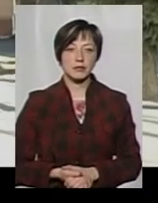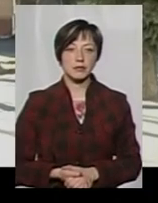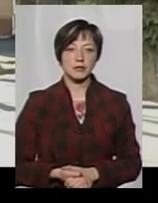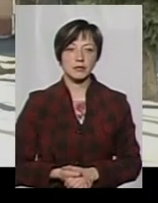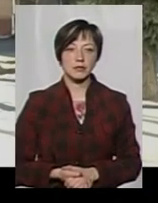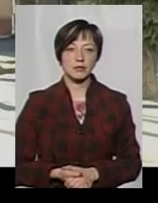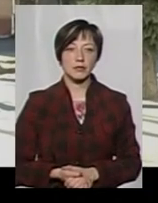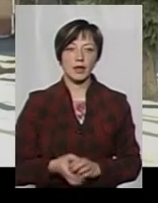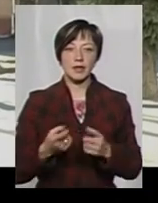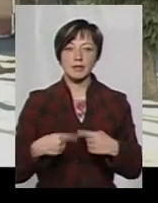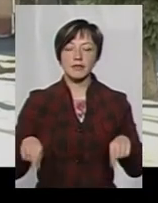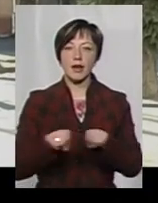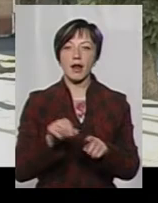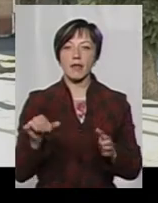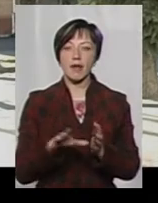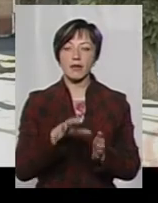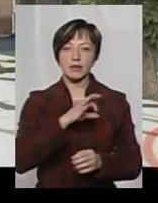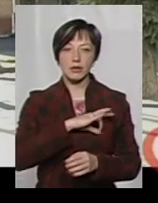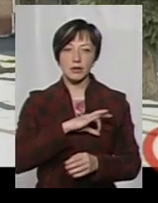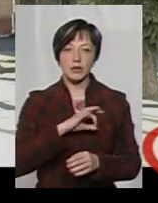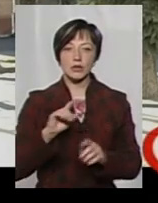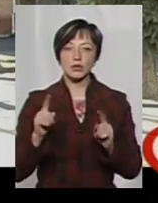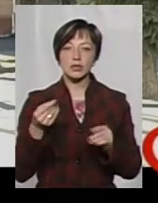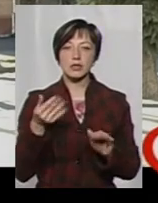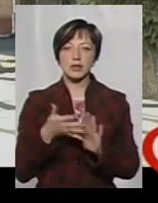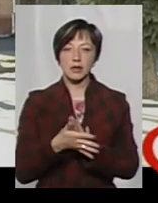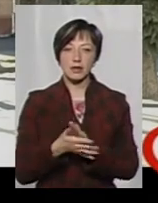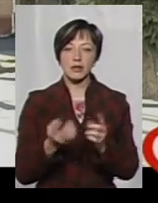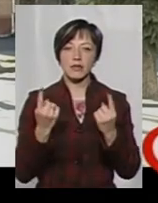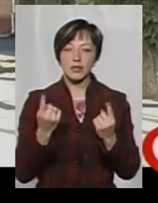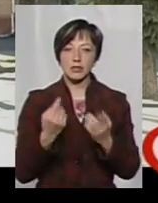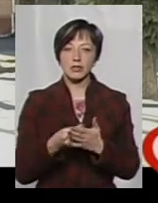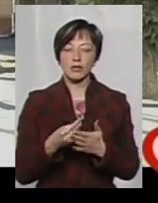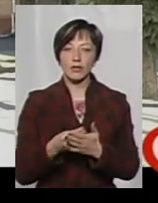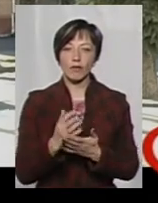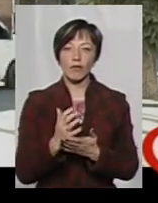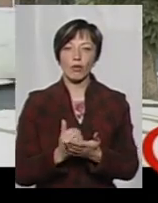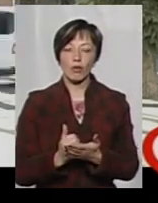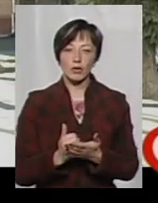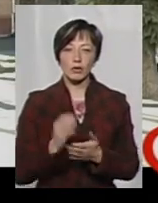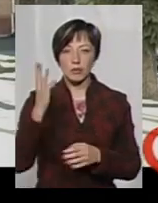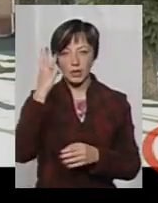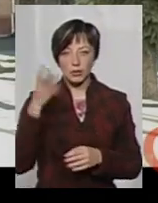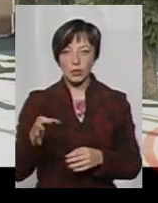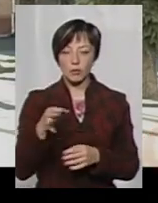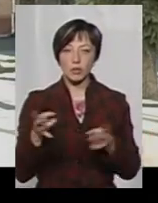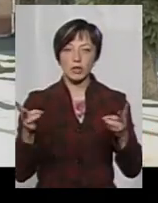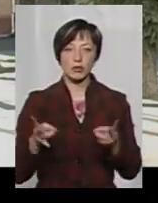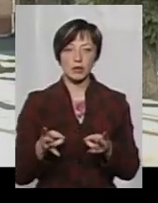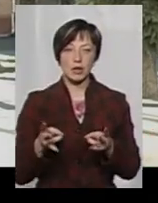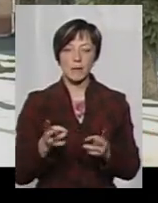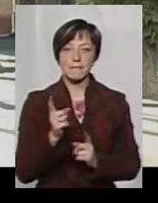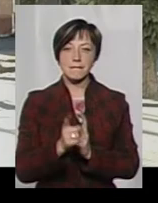Сфера енергоефективності, вона дорогозатратна. Це великий житловий фонд Хмельницької області, який потребує